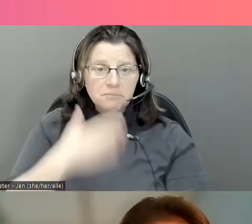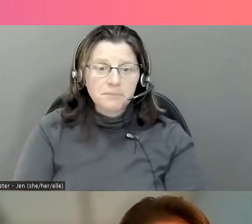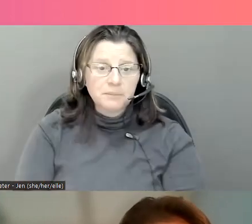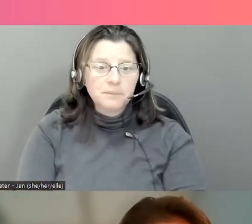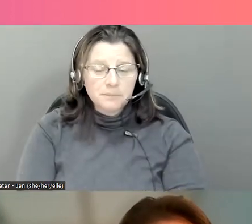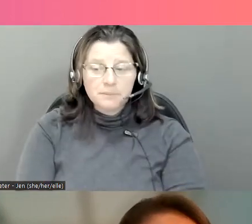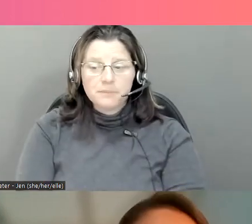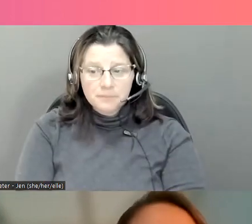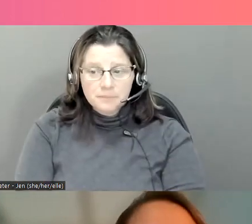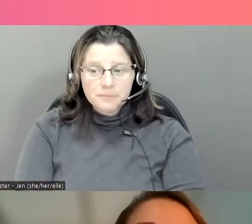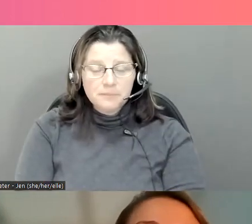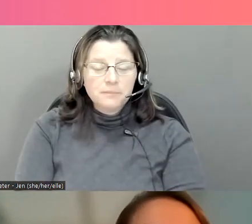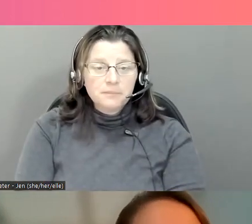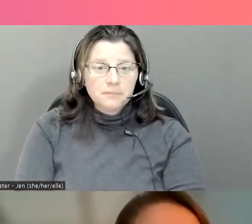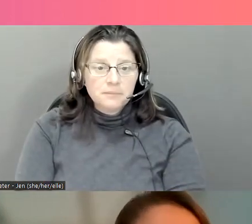Merci.